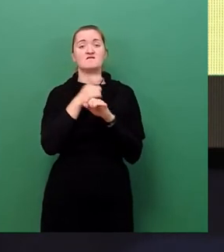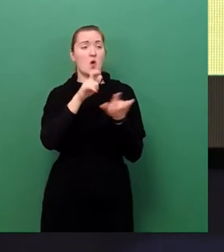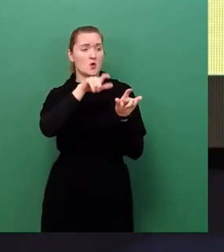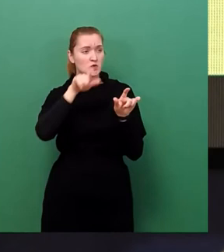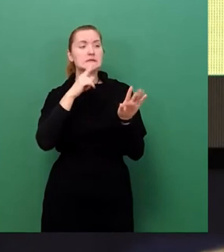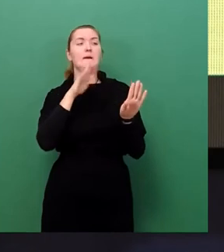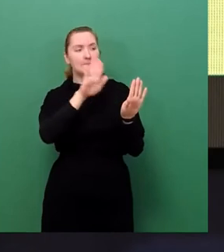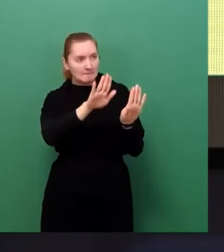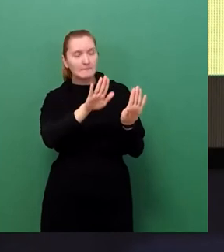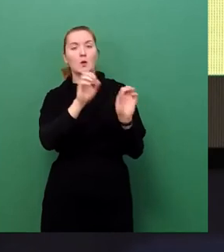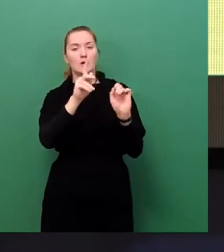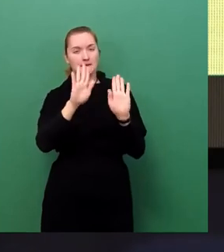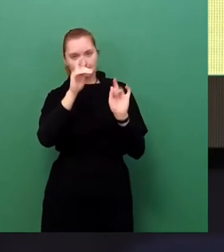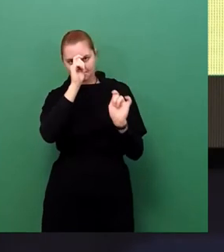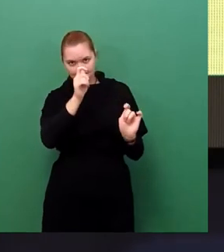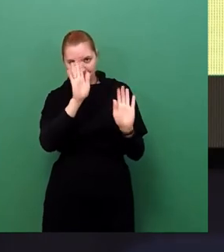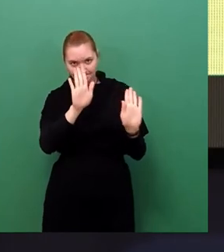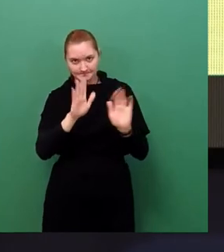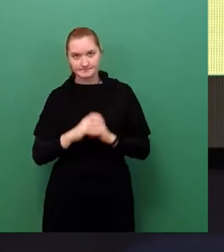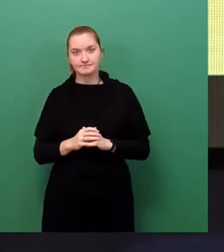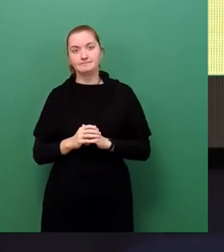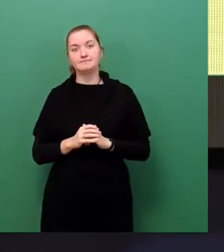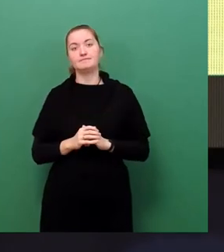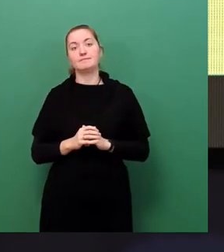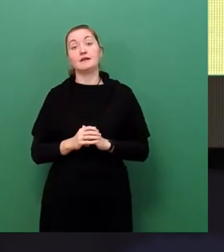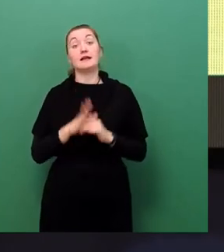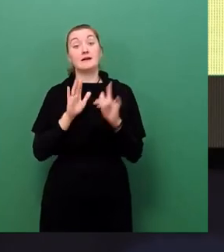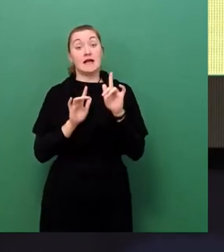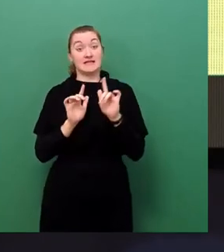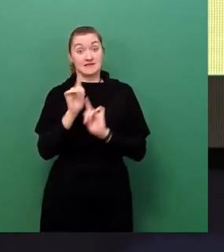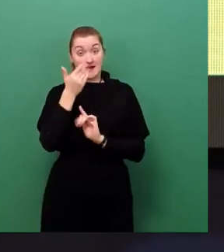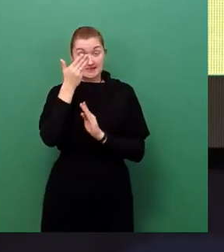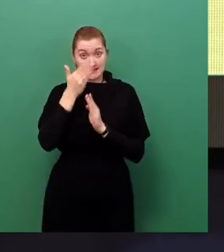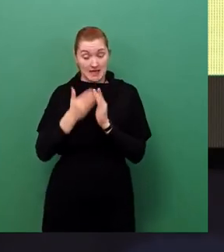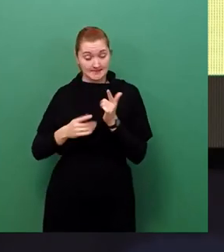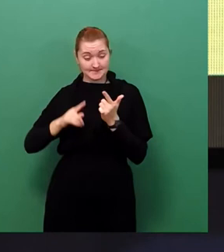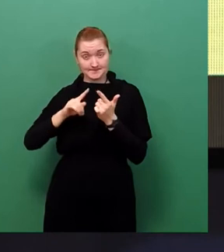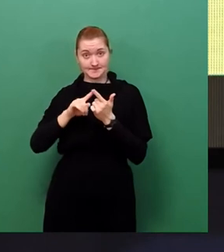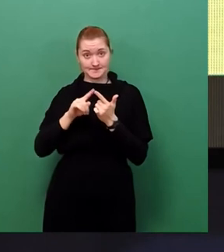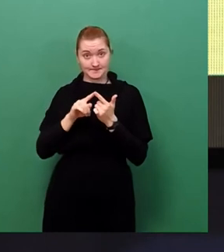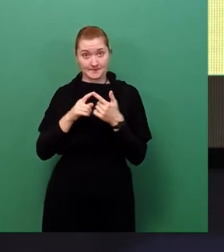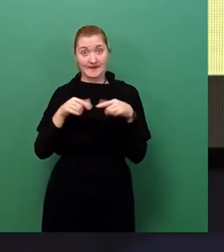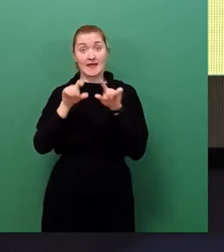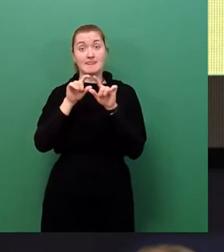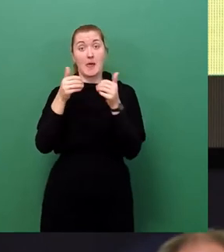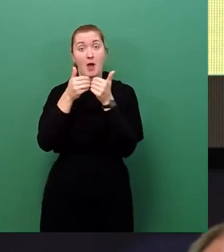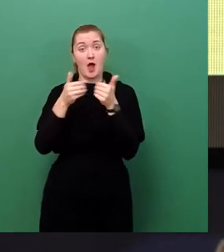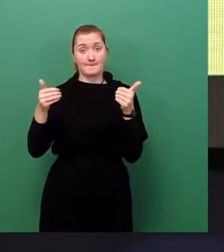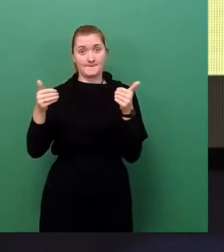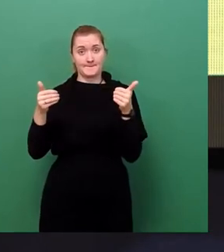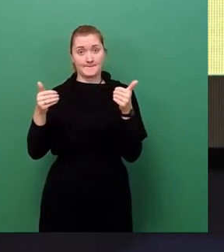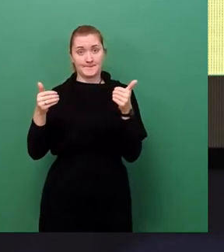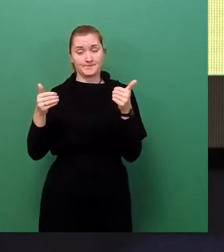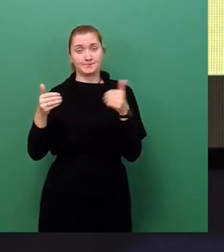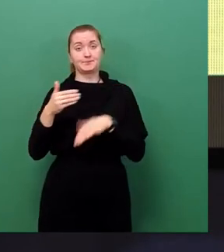Der zweite Teil der aktuellen Stunde, Versorgungssicherheit in Dresden, ist ein separates Thema und dies lässt sich meines Erachtens